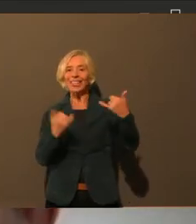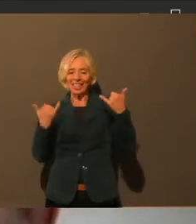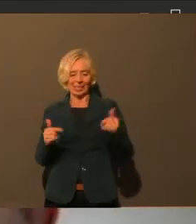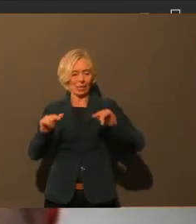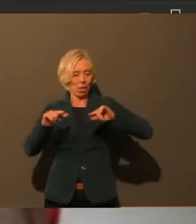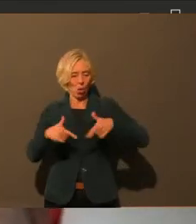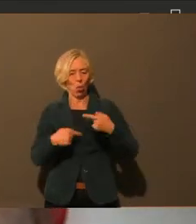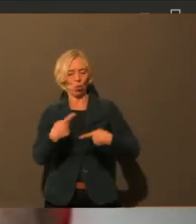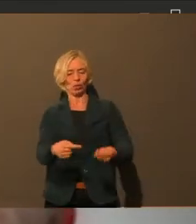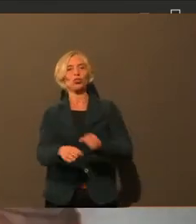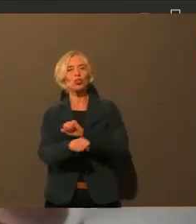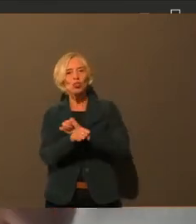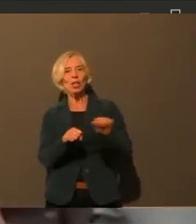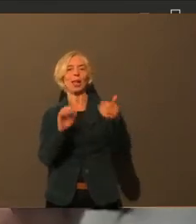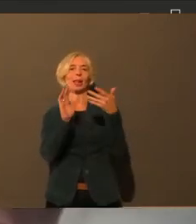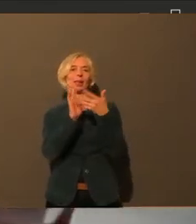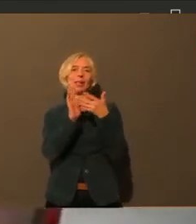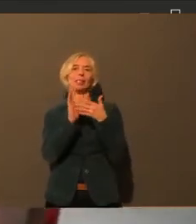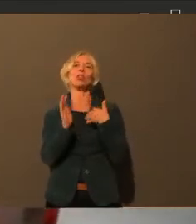Auswirkungen der Schnelltests sind.